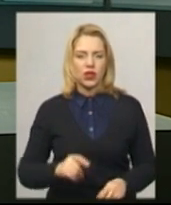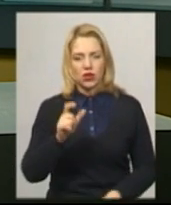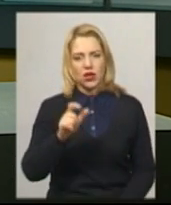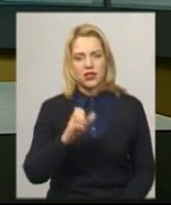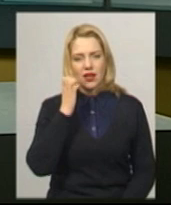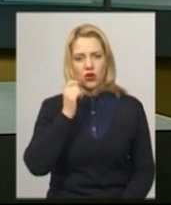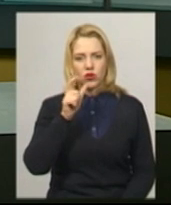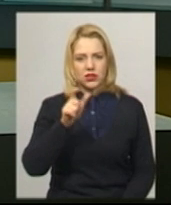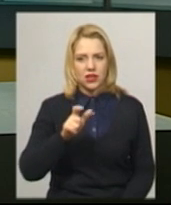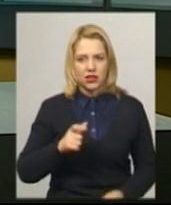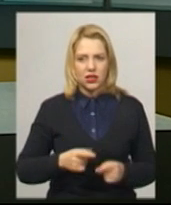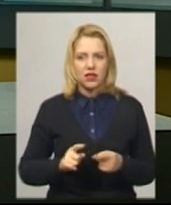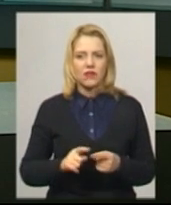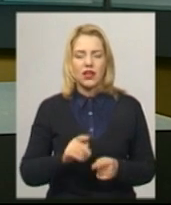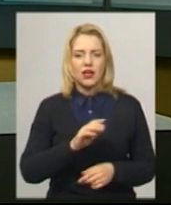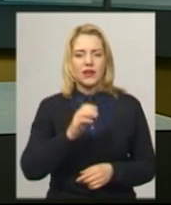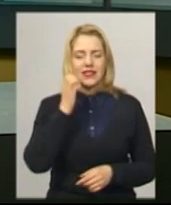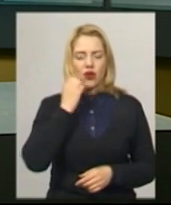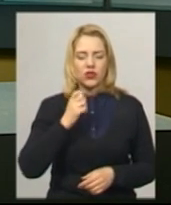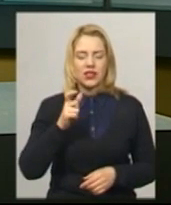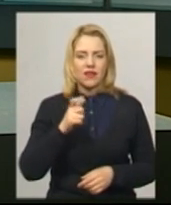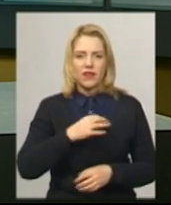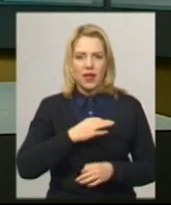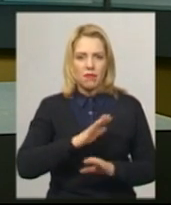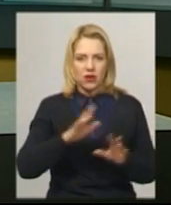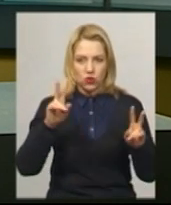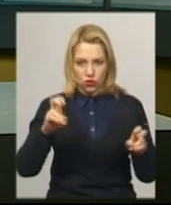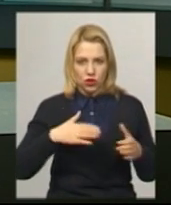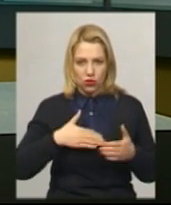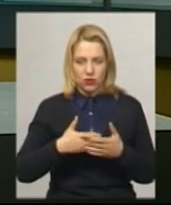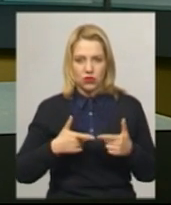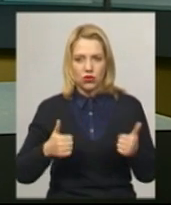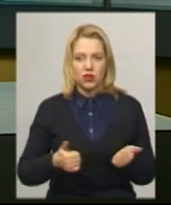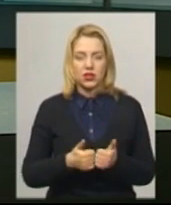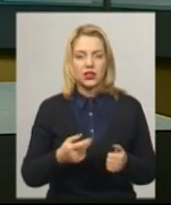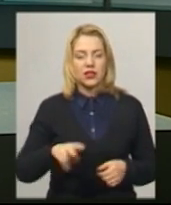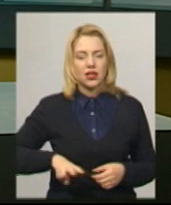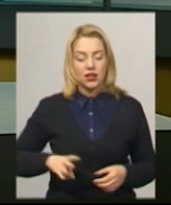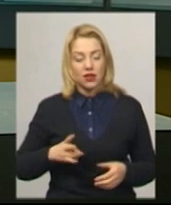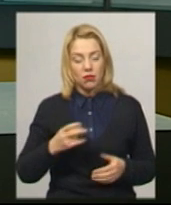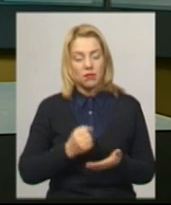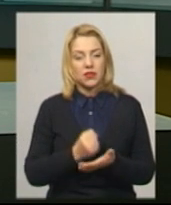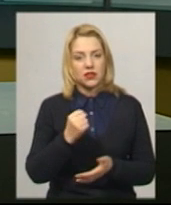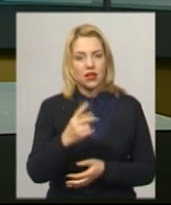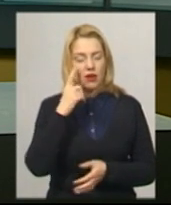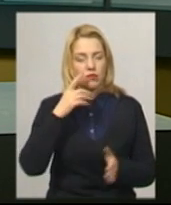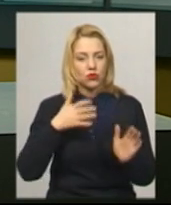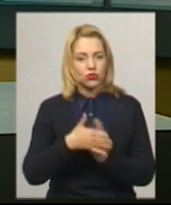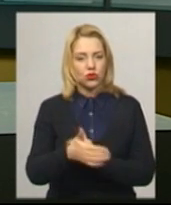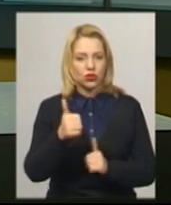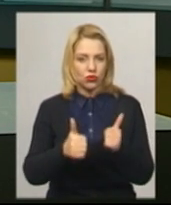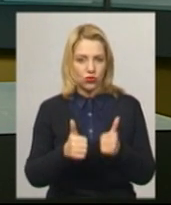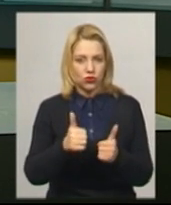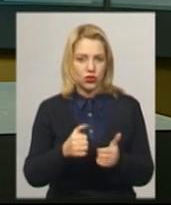організації Старокостянтинів небайдужий Сергій Худий каже, директора мають призначити на прозорій конкурсній основі, для